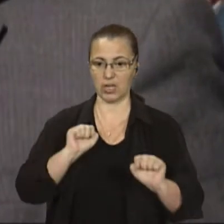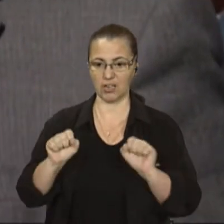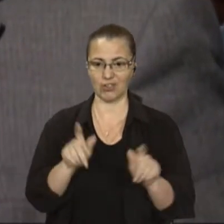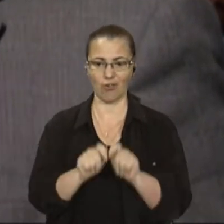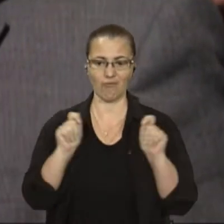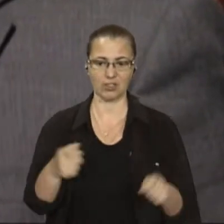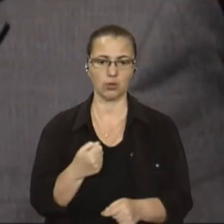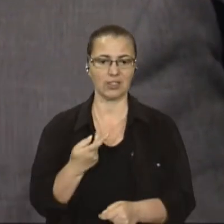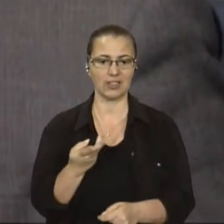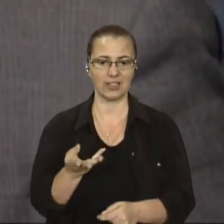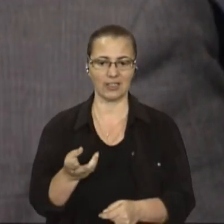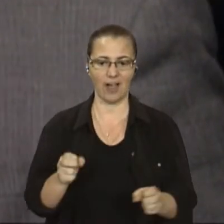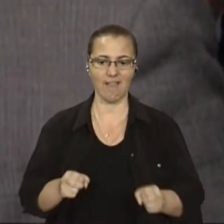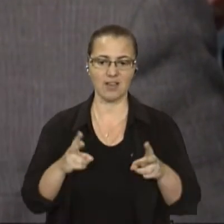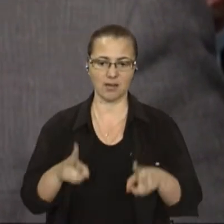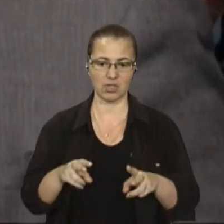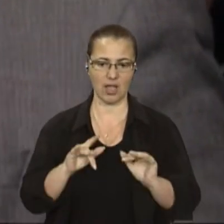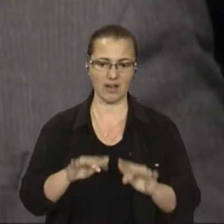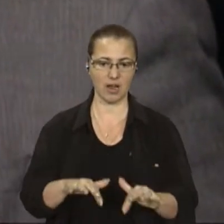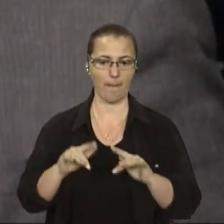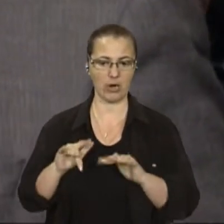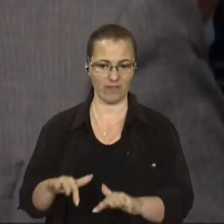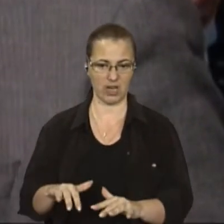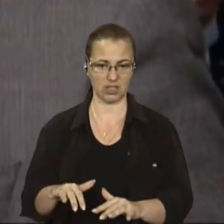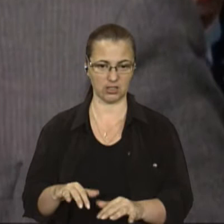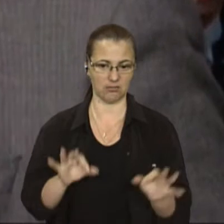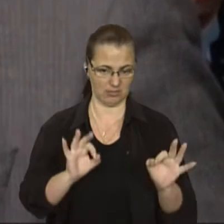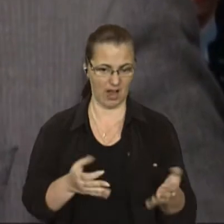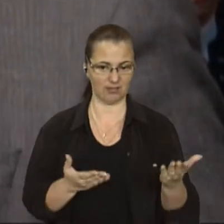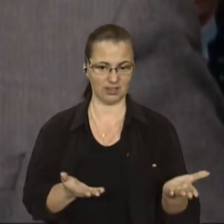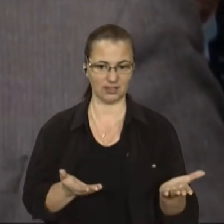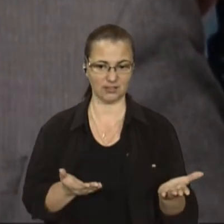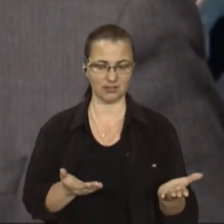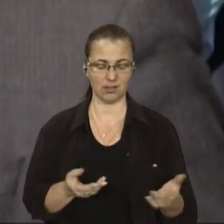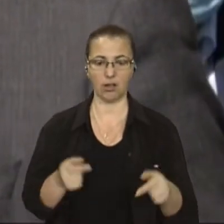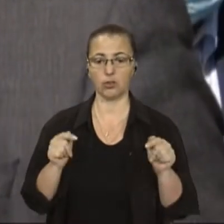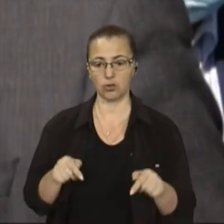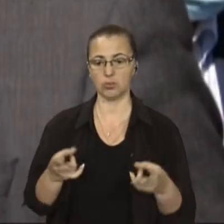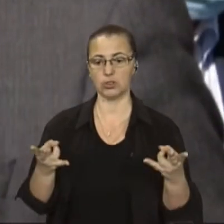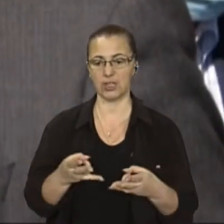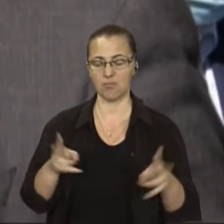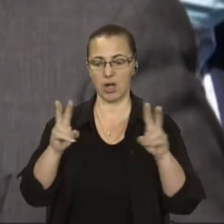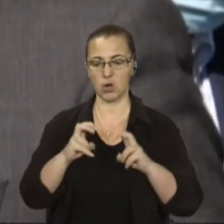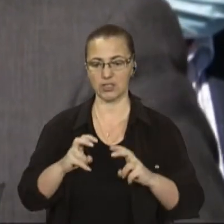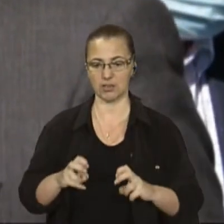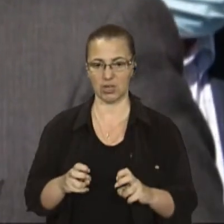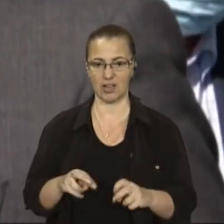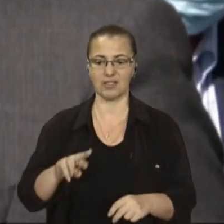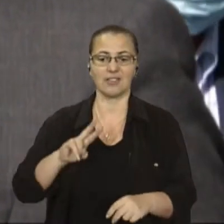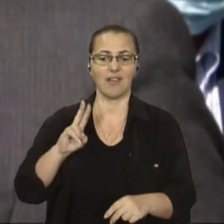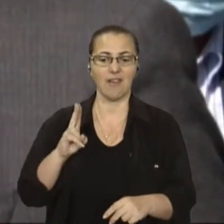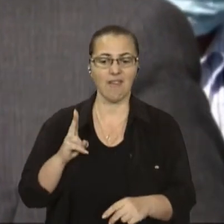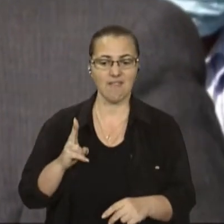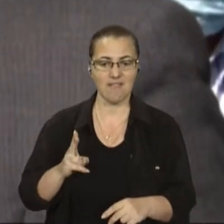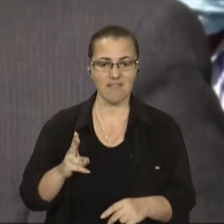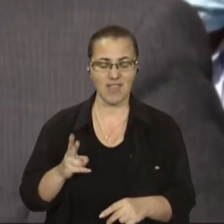кримінальних проваджень, так? Правда ж? Тому треба розібратися, в якийсь спосіб була